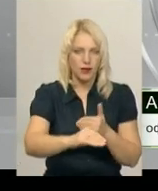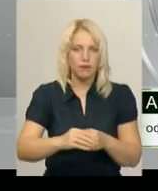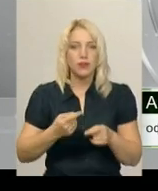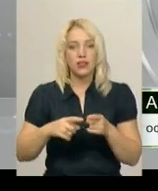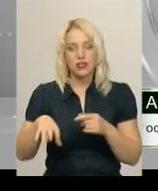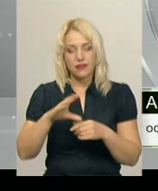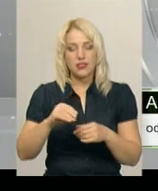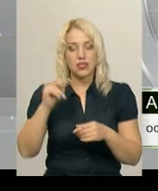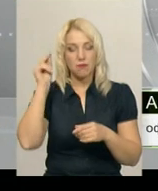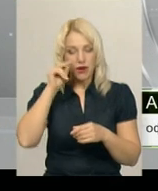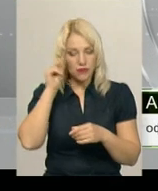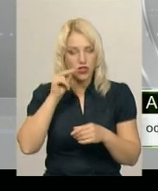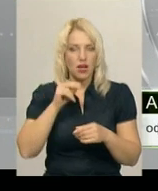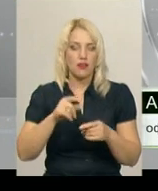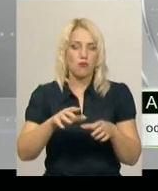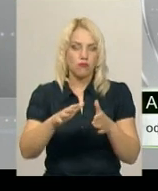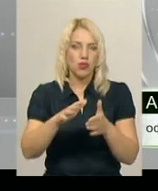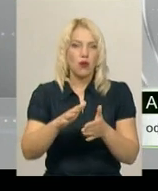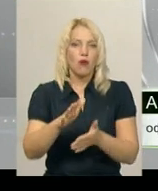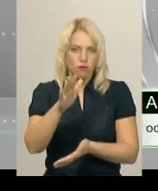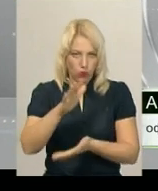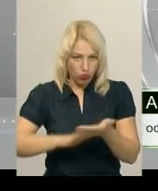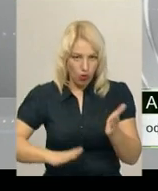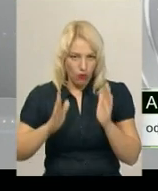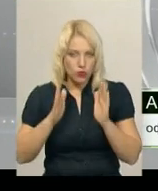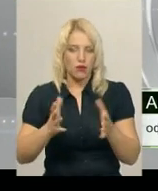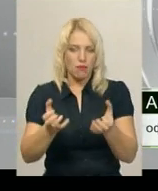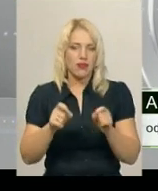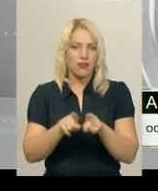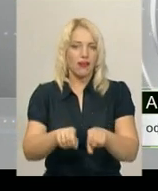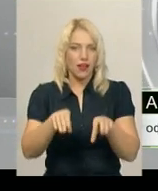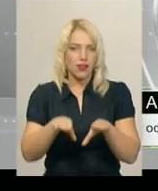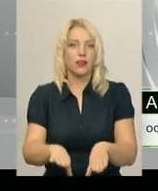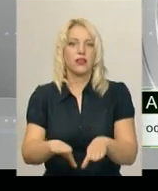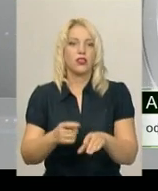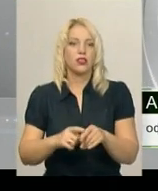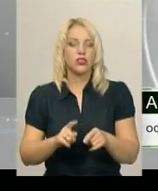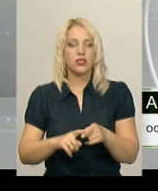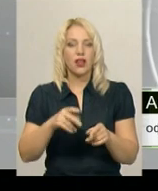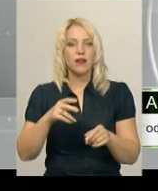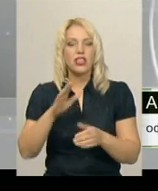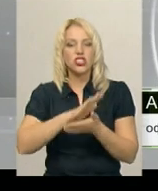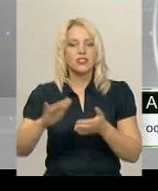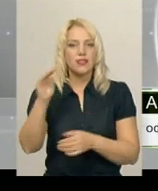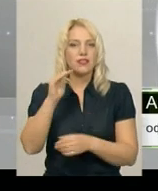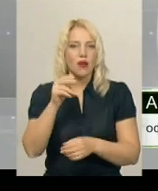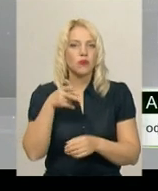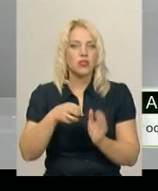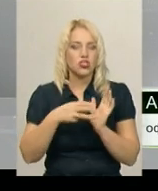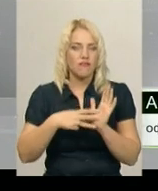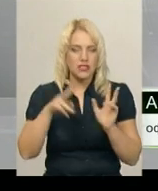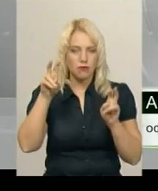Спільним керівництвом навчань прийнято рішення про продовження багатонавців навчань «Чисте небо-2018» за участю